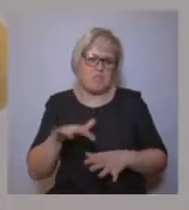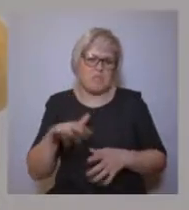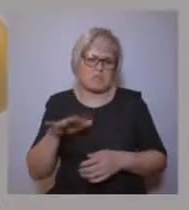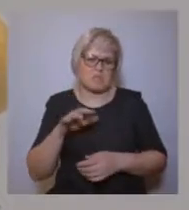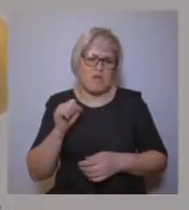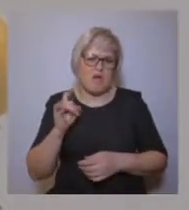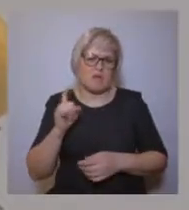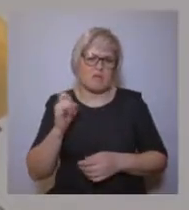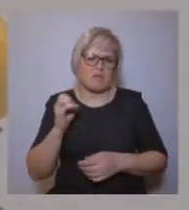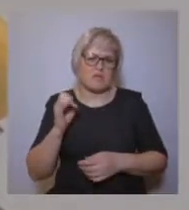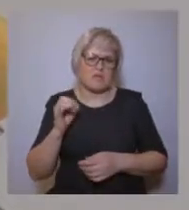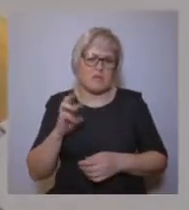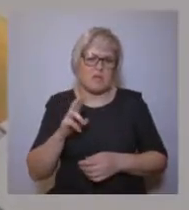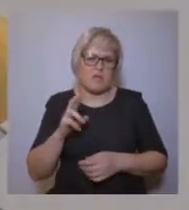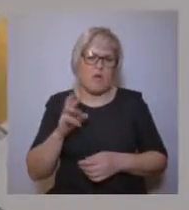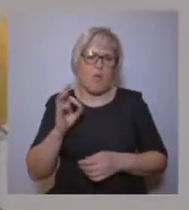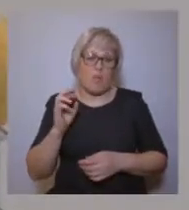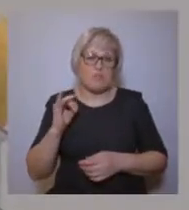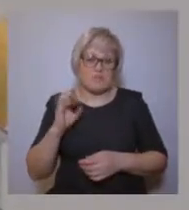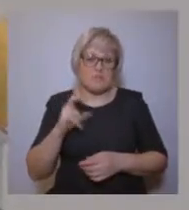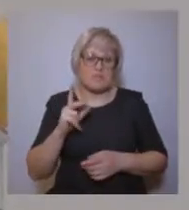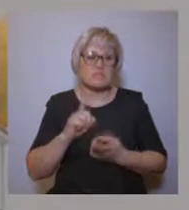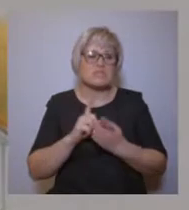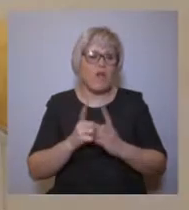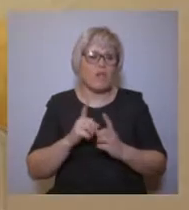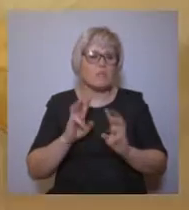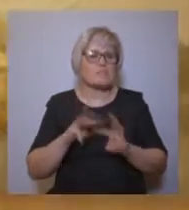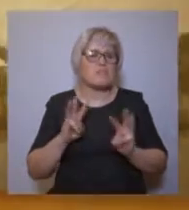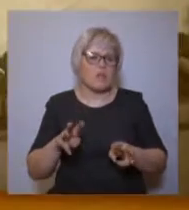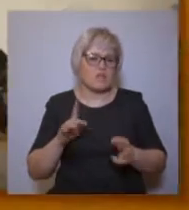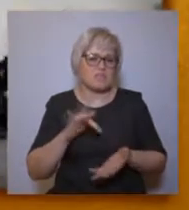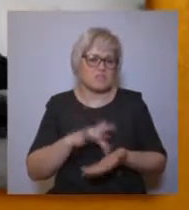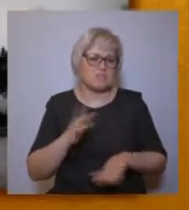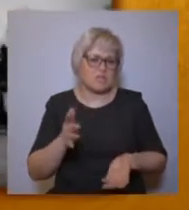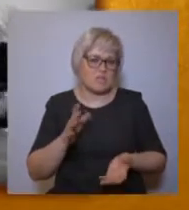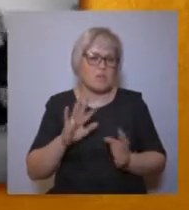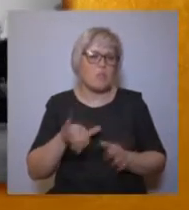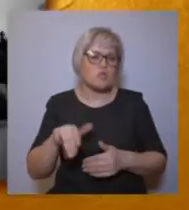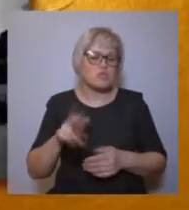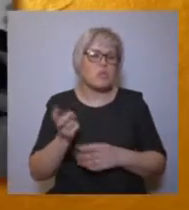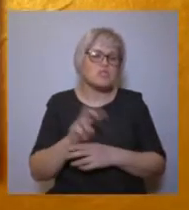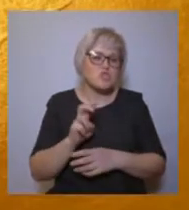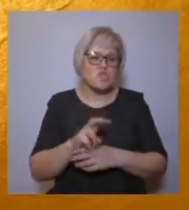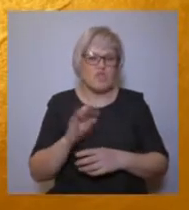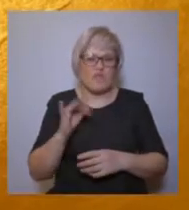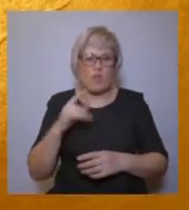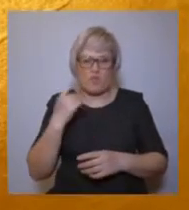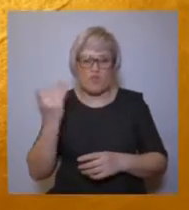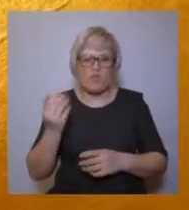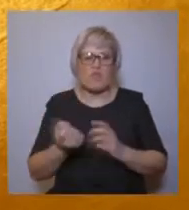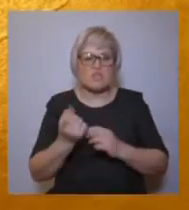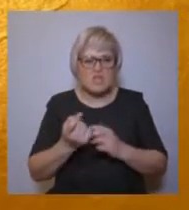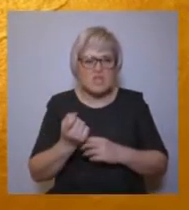инициативе Филофея Лещинского обитель становится миссионерским центром. После посещения Филофеем возникли и храмы на территории